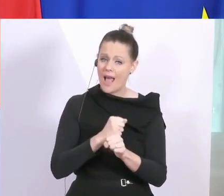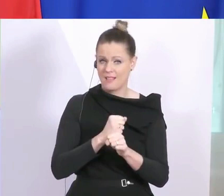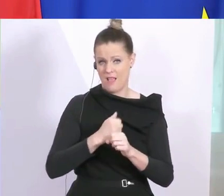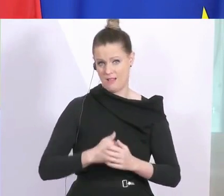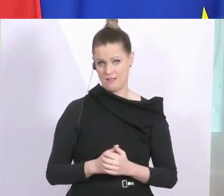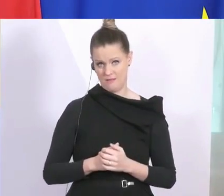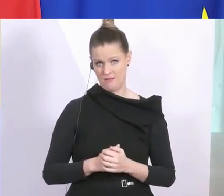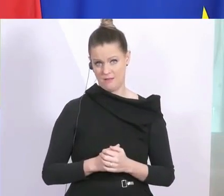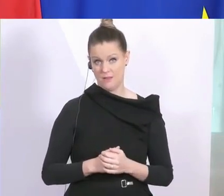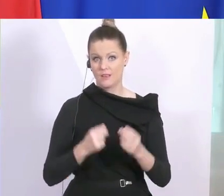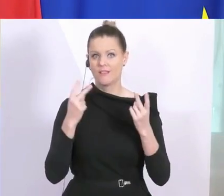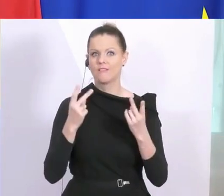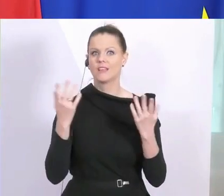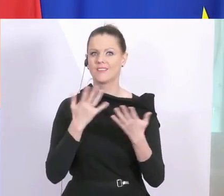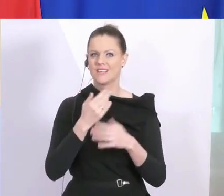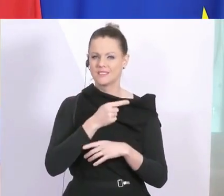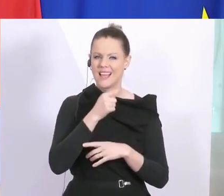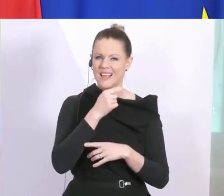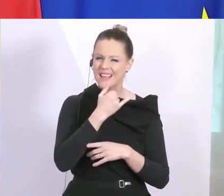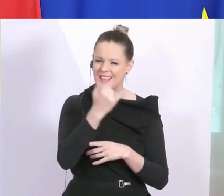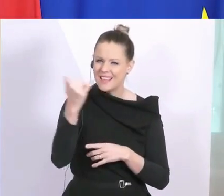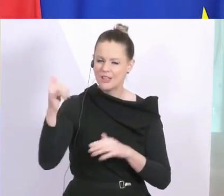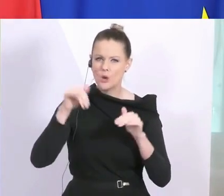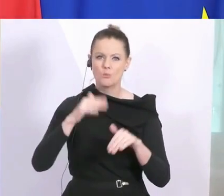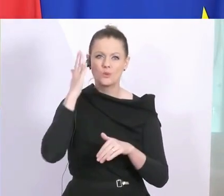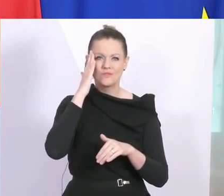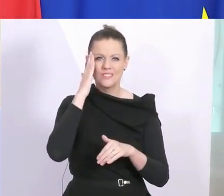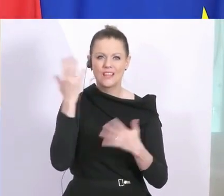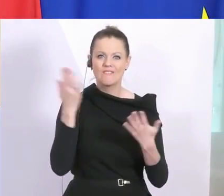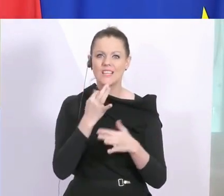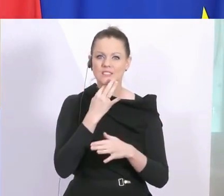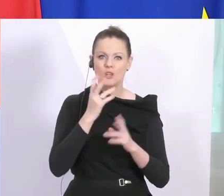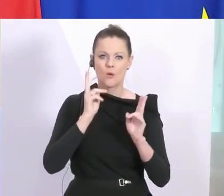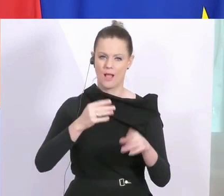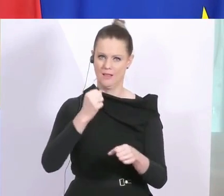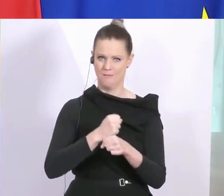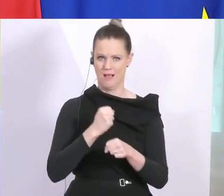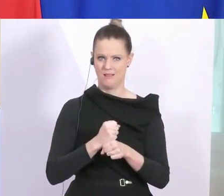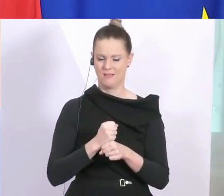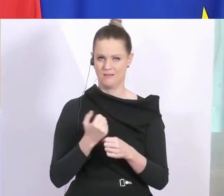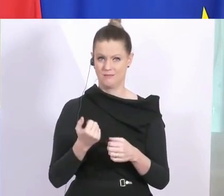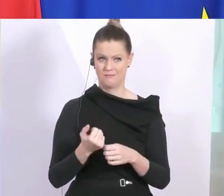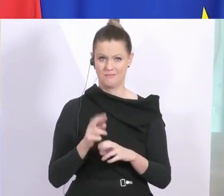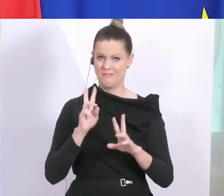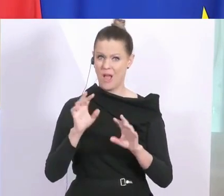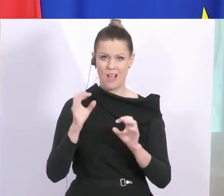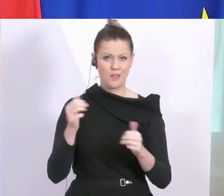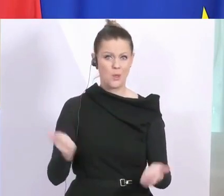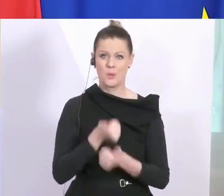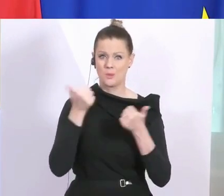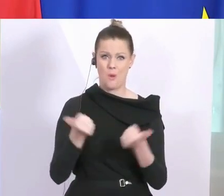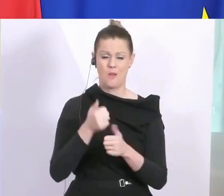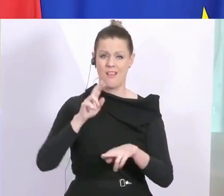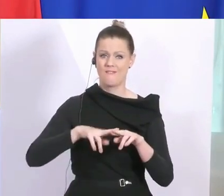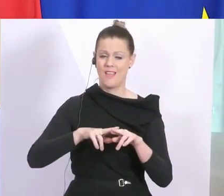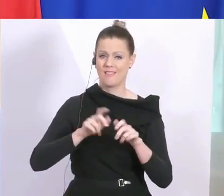ist, dass jeder weiß, was er genau zu tun hat. Es ist ganz großartig, wenn ältere Menschen nicht zur